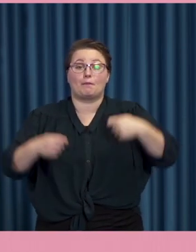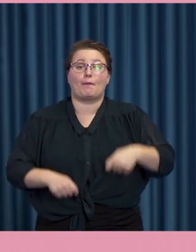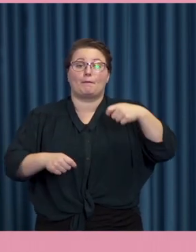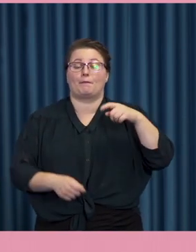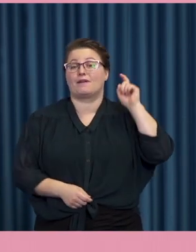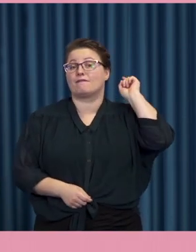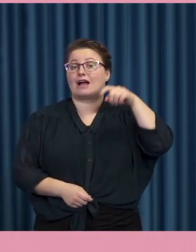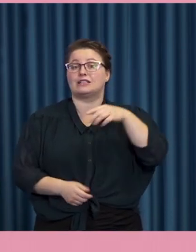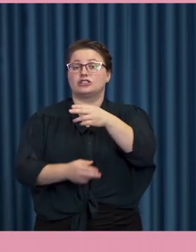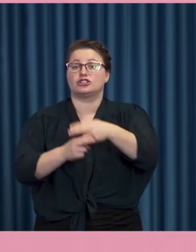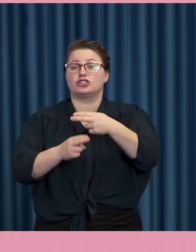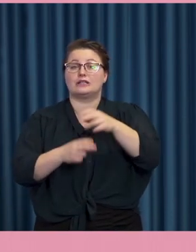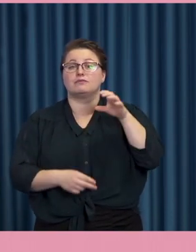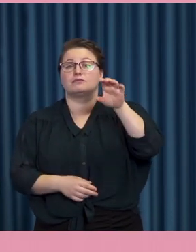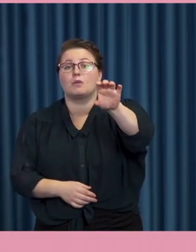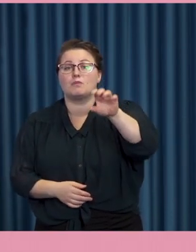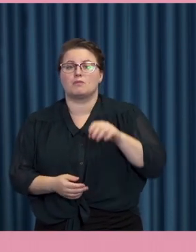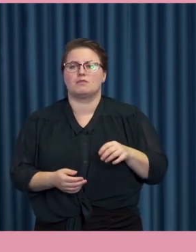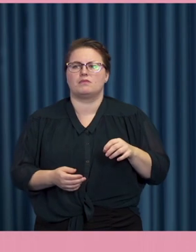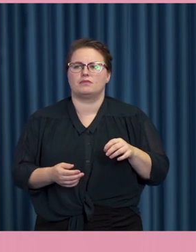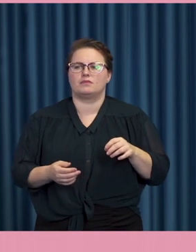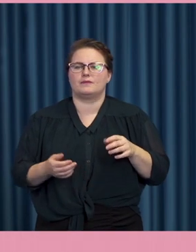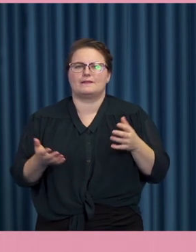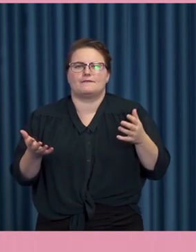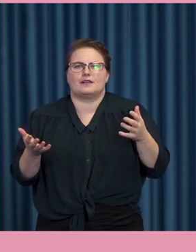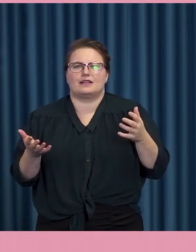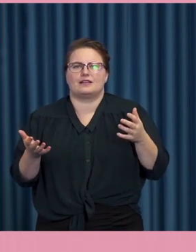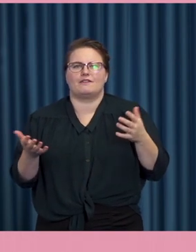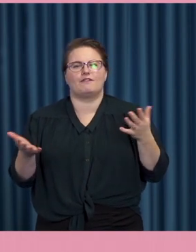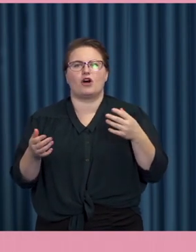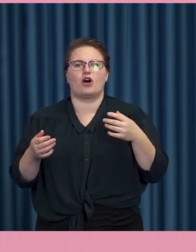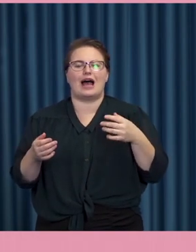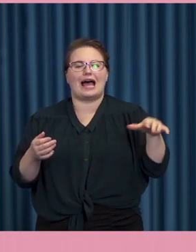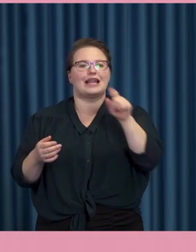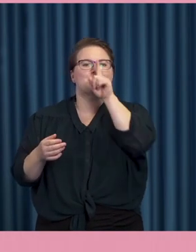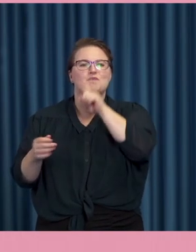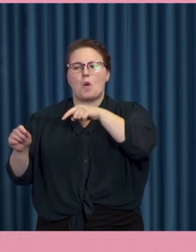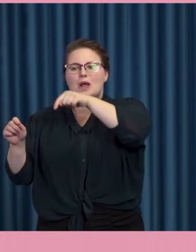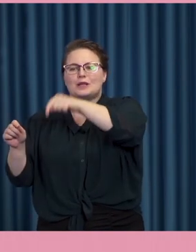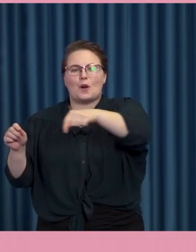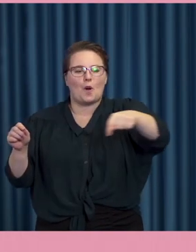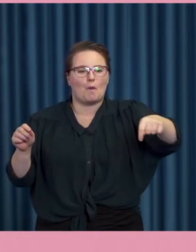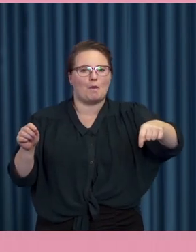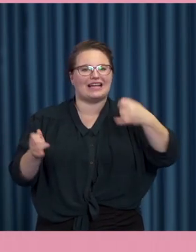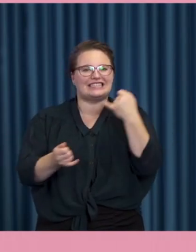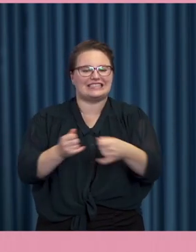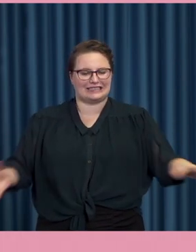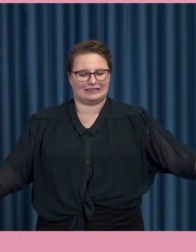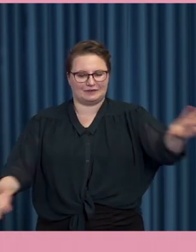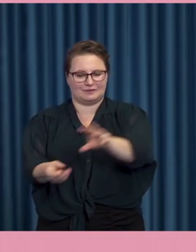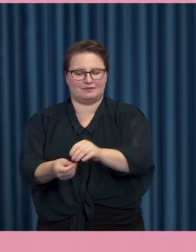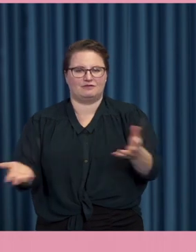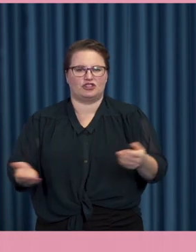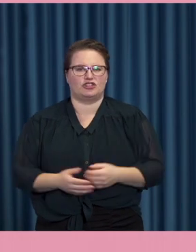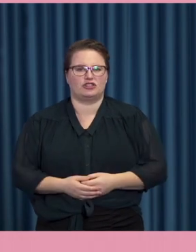nyhet eller vad det nu kan vara? Vad ser du som liksom, vad blir slutsumman av alla de där dropparna? Ja, men det som jag ser som den största